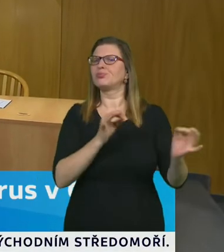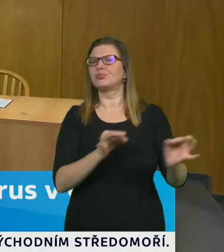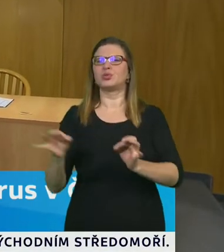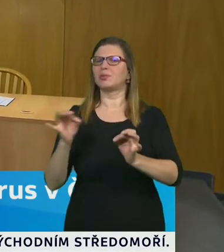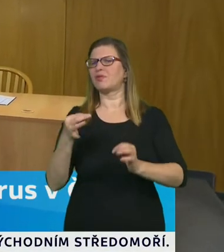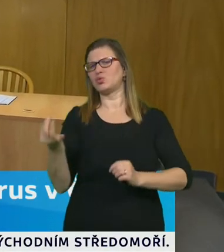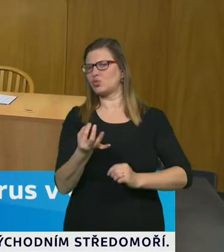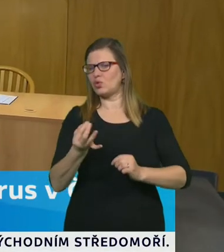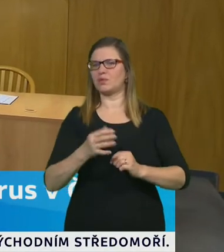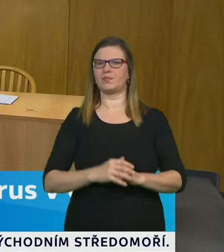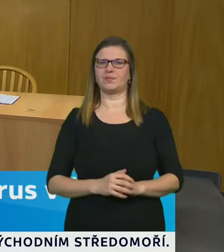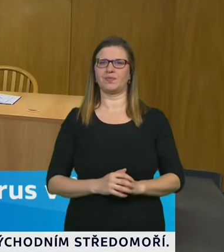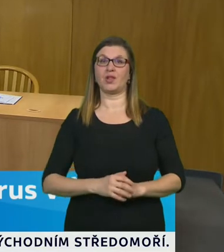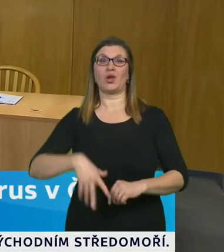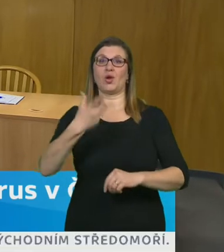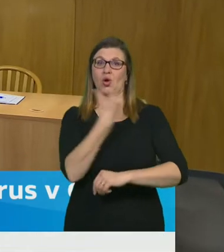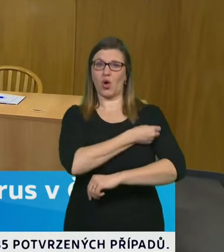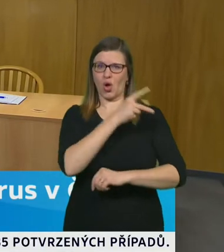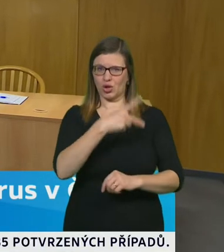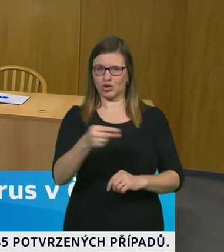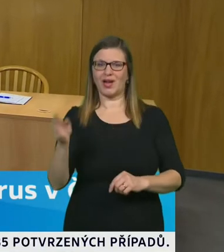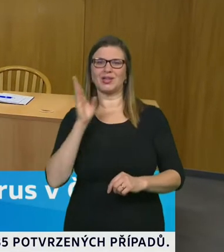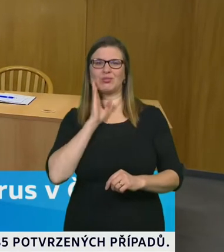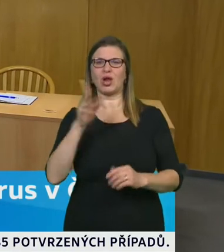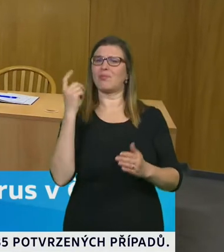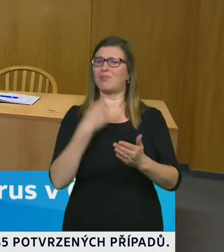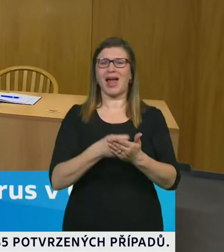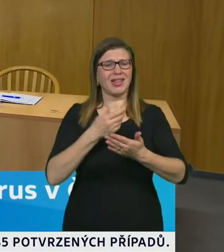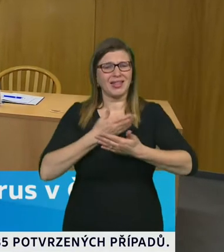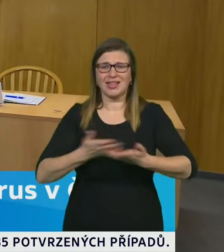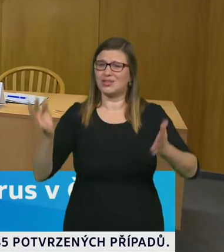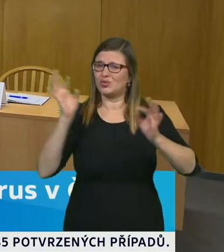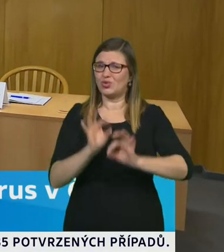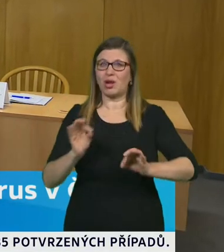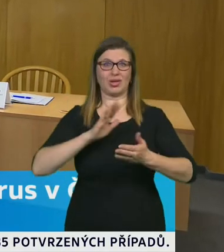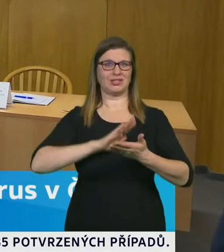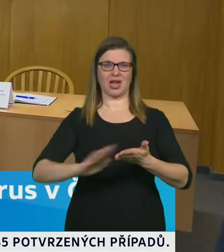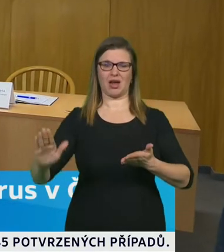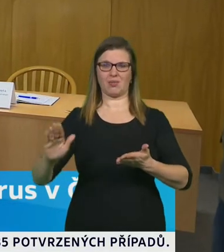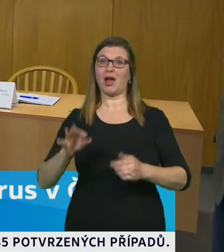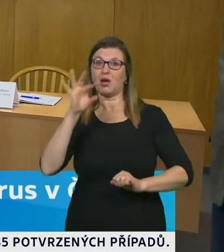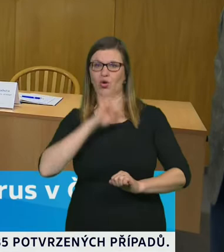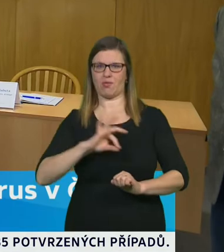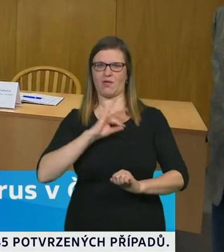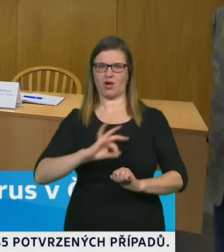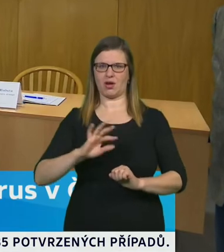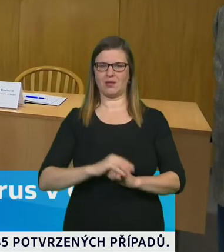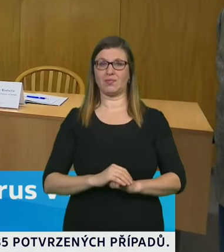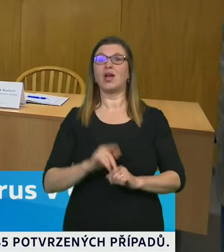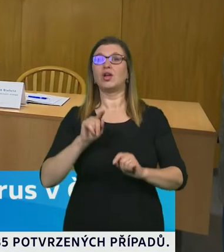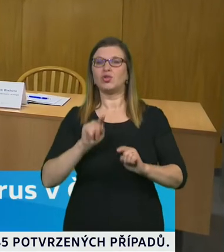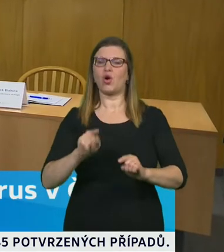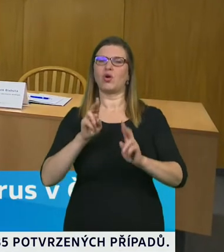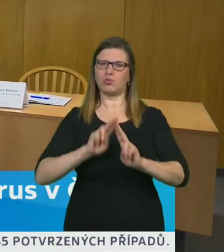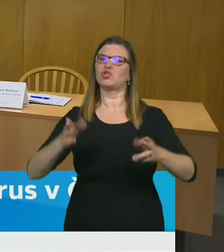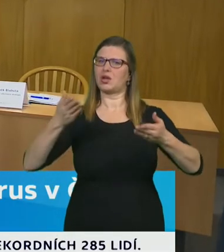bezplatné, dobrovolné, je právě tím, co nám může pomoci celou tuto situaci vyřešit jednou